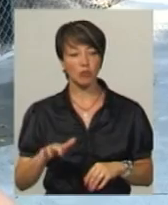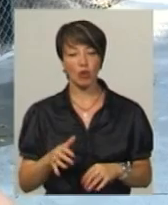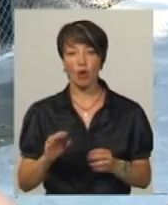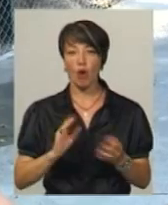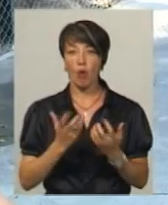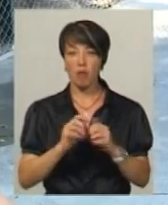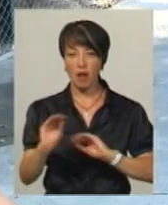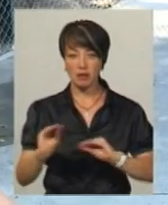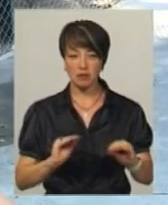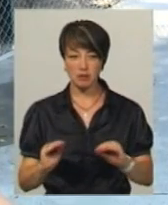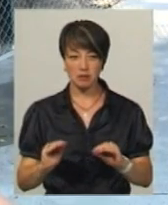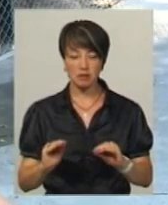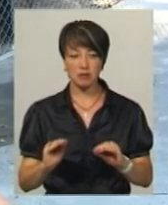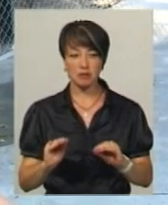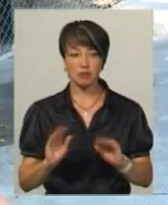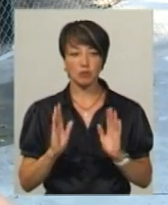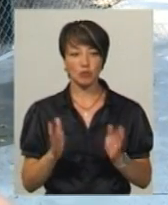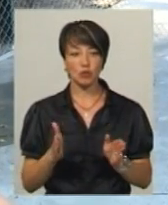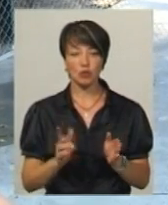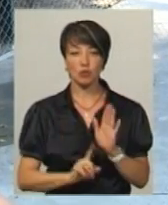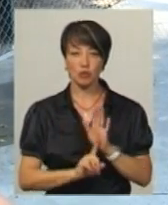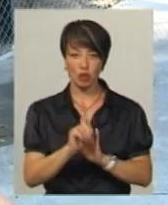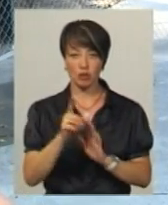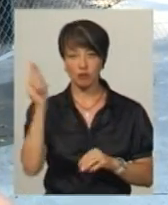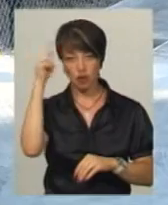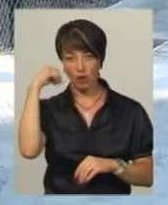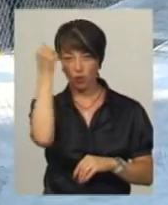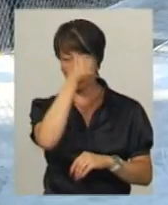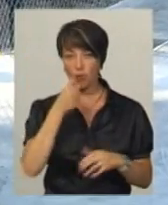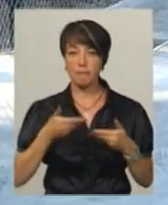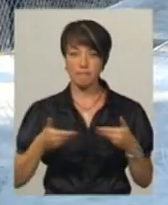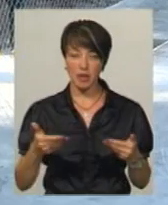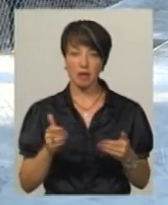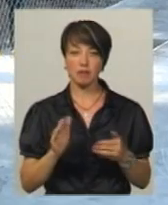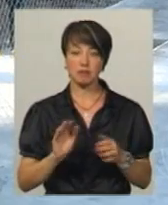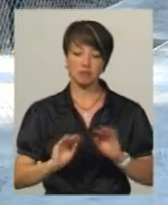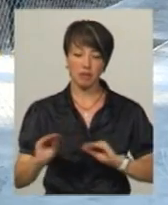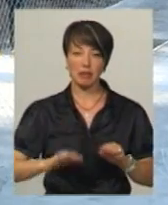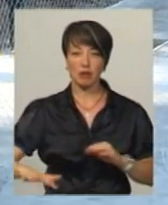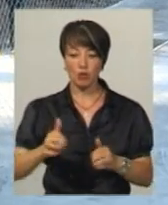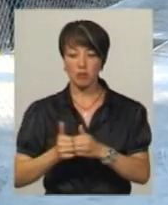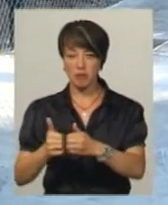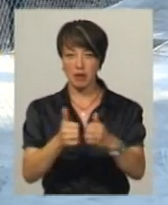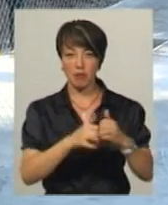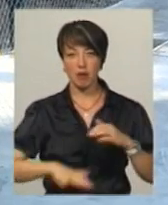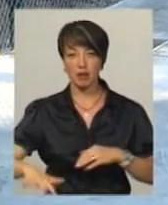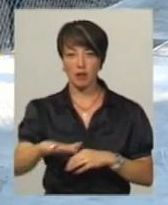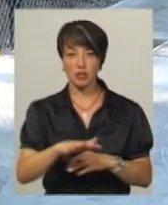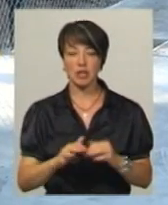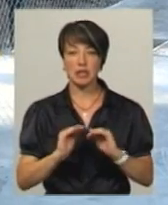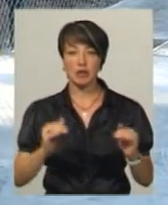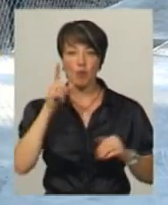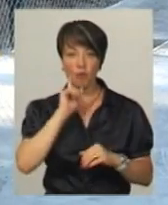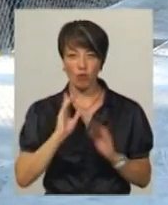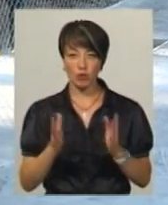Обладнання буде поставлено на спортивному майданчику до початку навчального року. Ми облаштуємо територію навколо майданчика, дітям